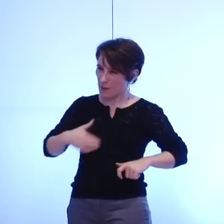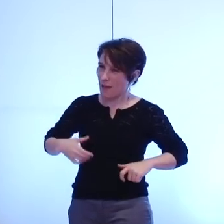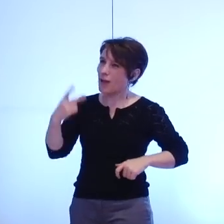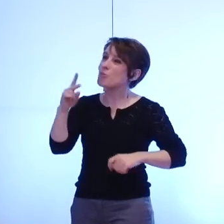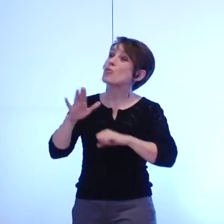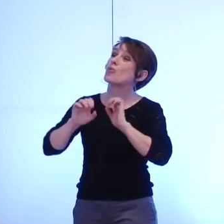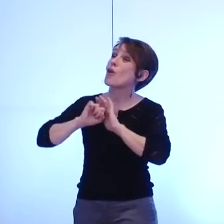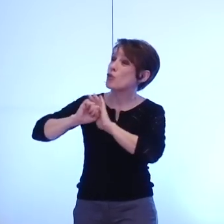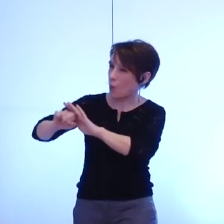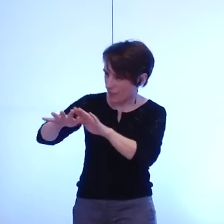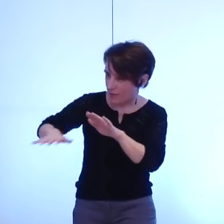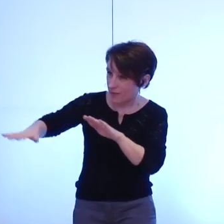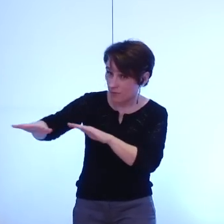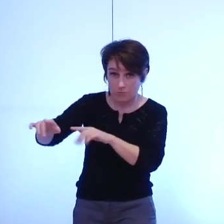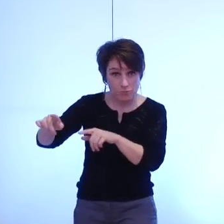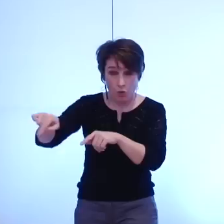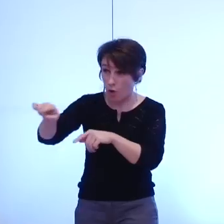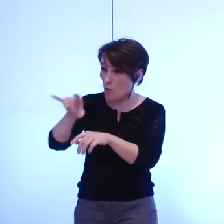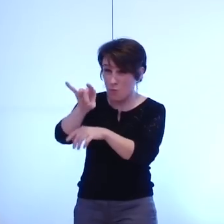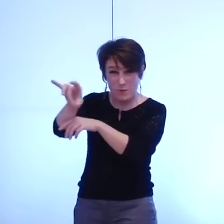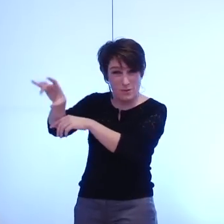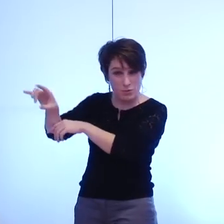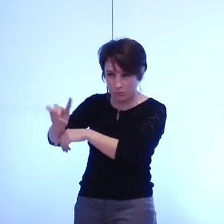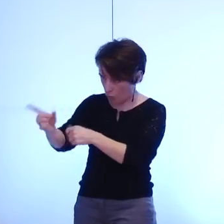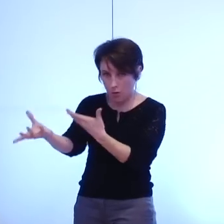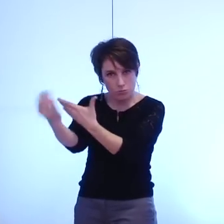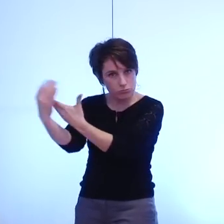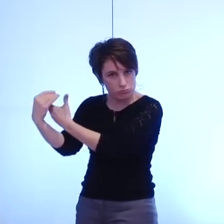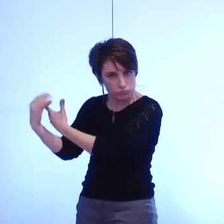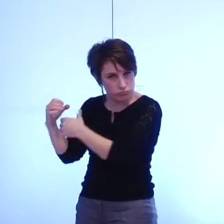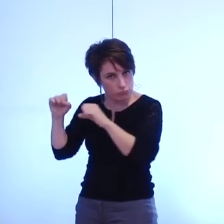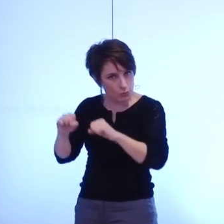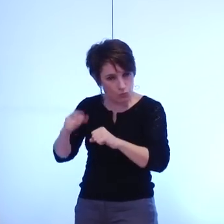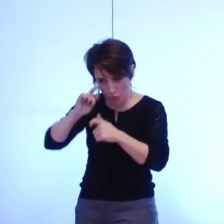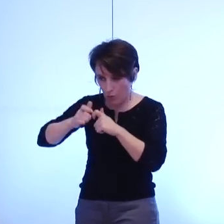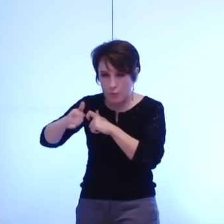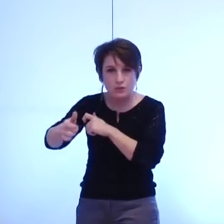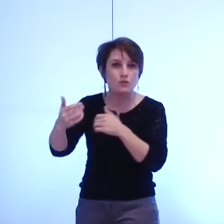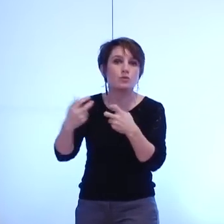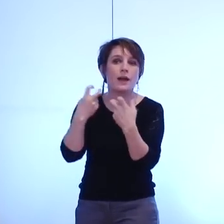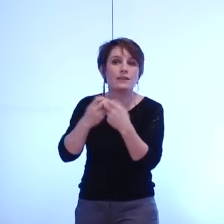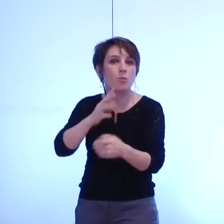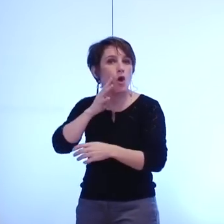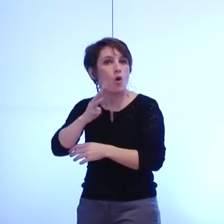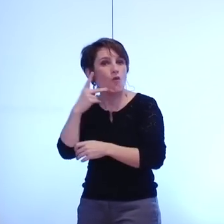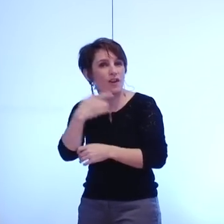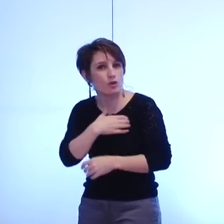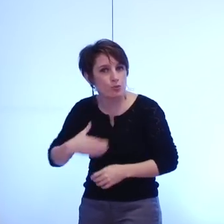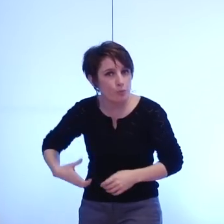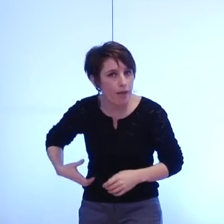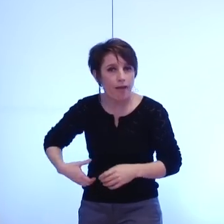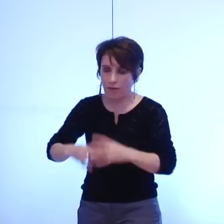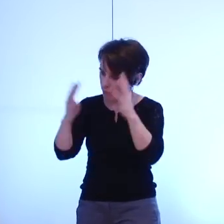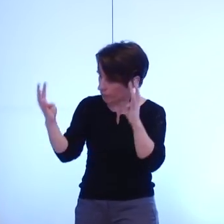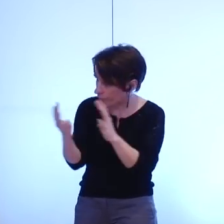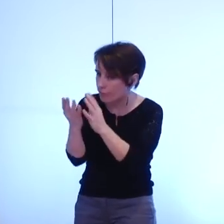sensibilité politique sont associés régulièrement à un certain nombre de processus au travers de la conférence des maires où se discutent un certain nombre de choses